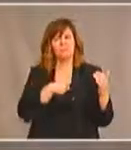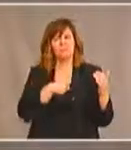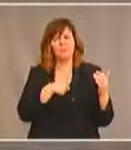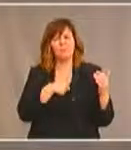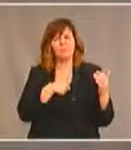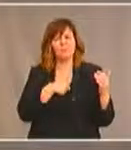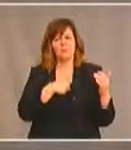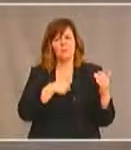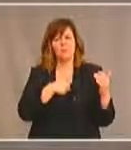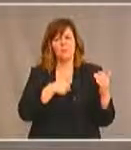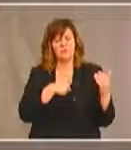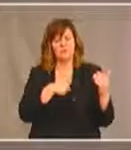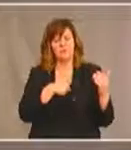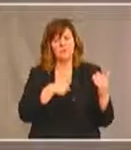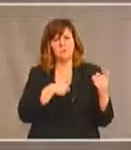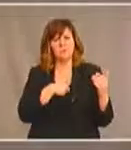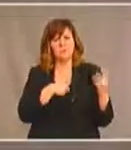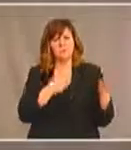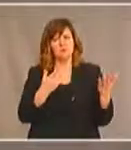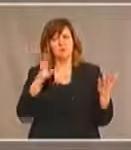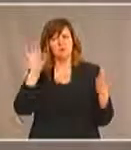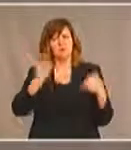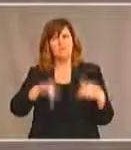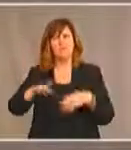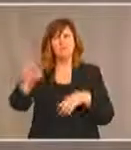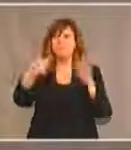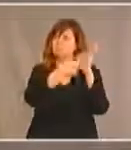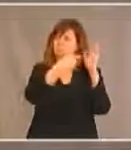nous prévaloir de ces droits.